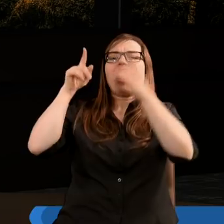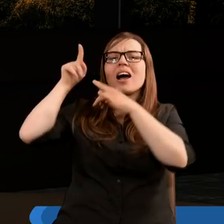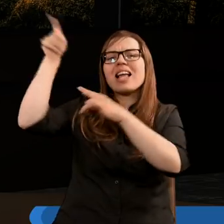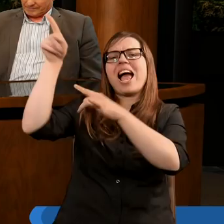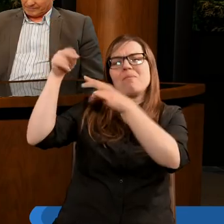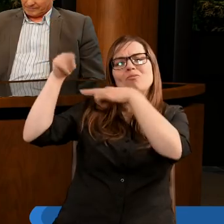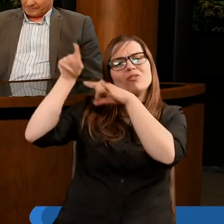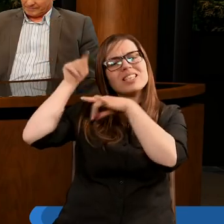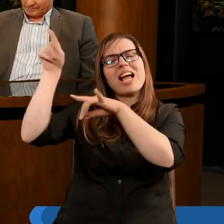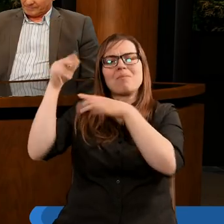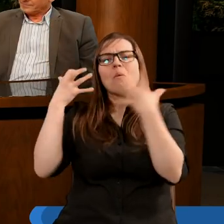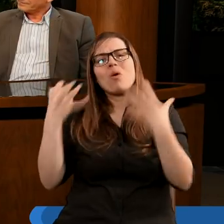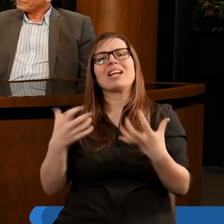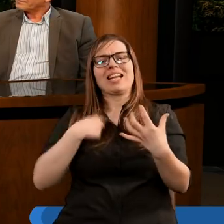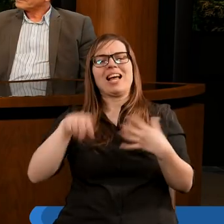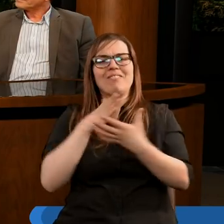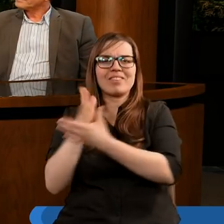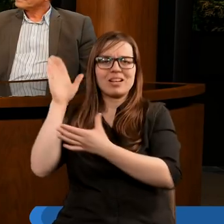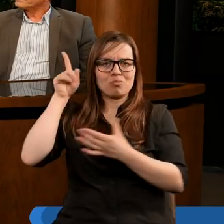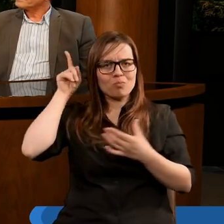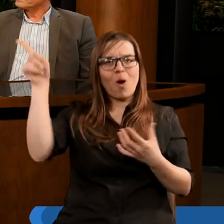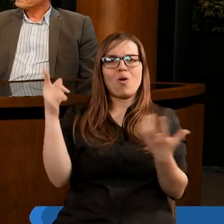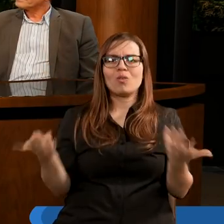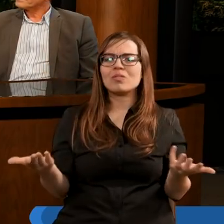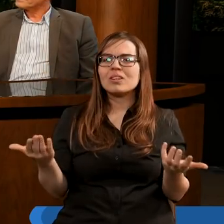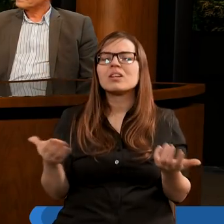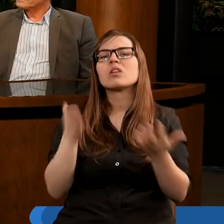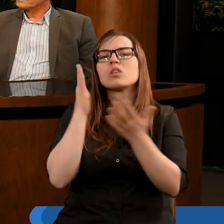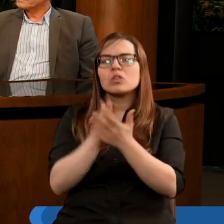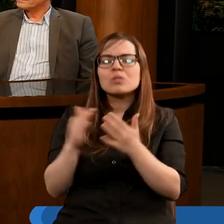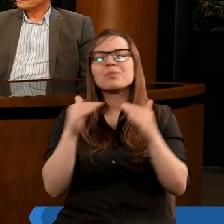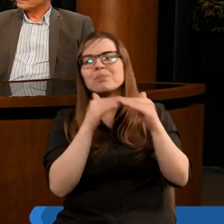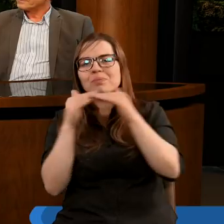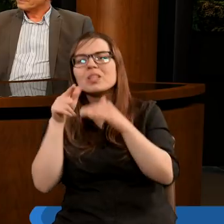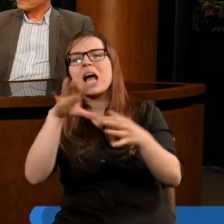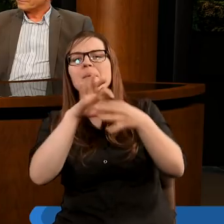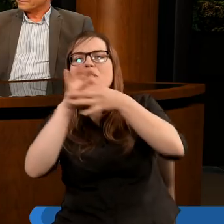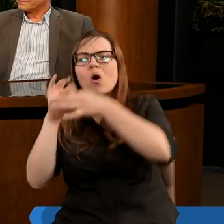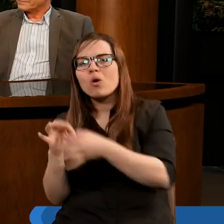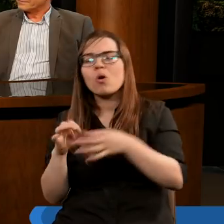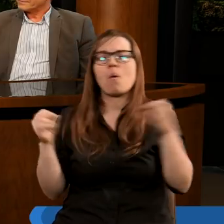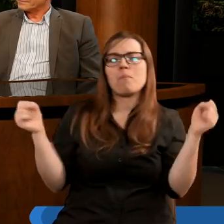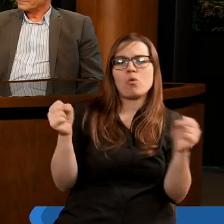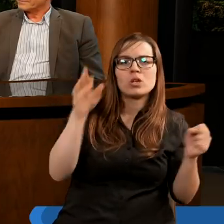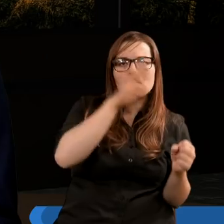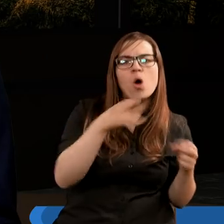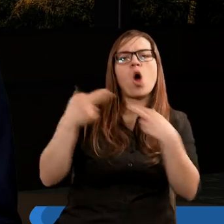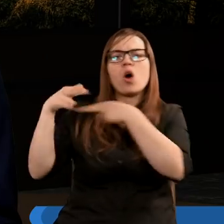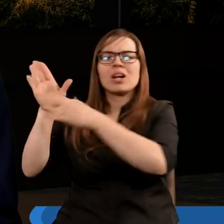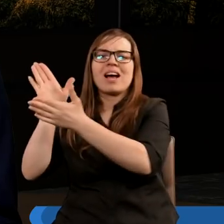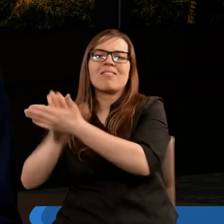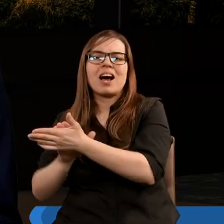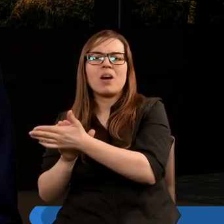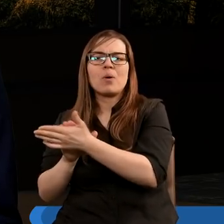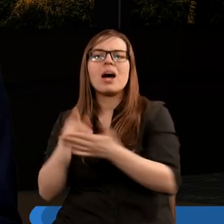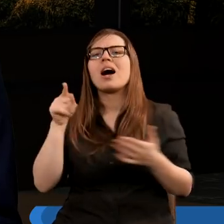Jemu. Tą dowolność w oddawaniu chwały Bogu już neguje właśnie to połączenie. Bójcie się Boga i oddajcie Mu